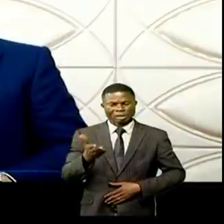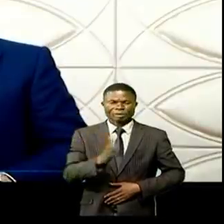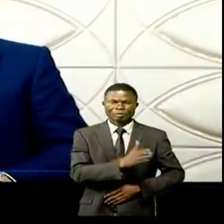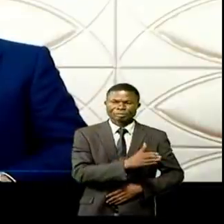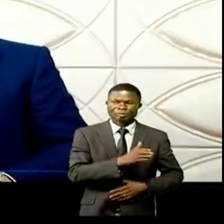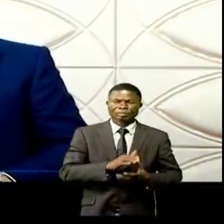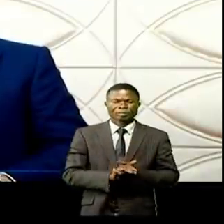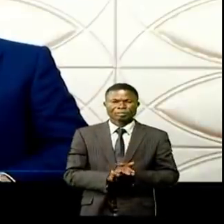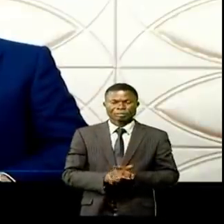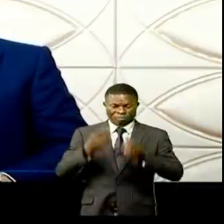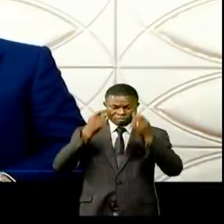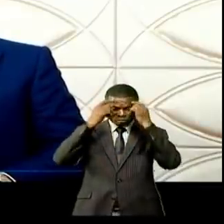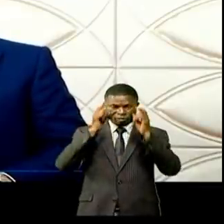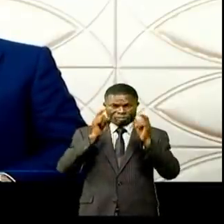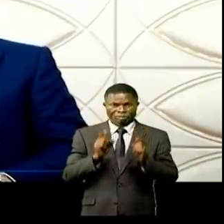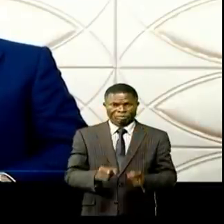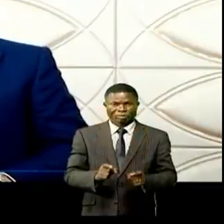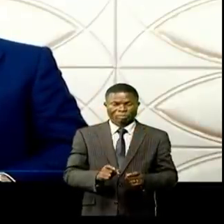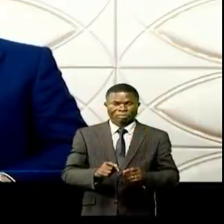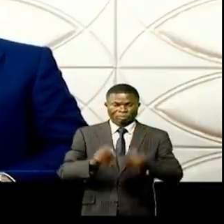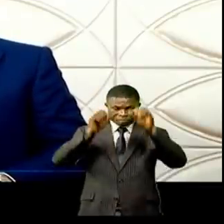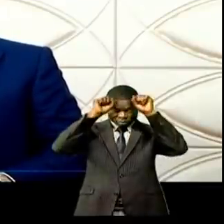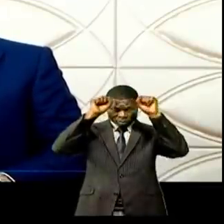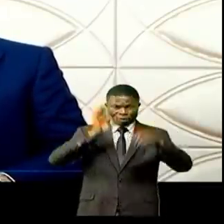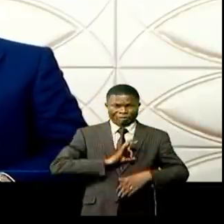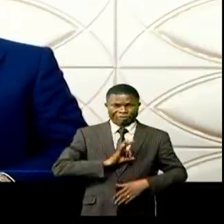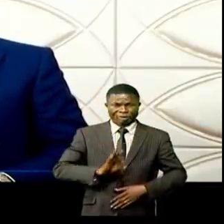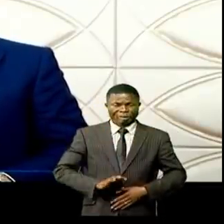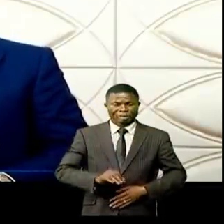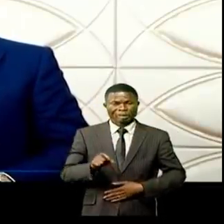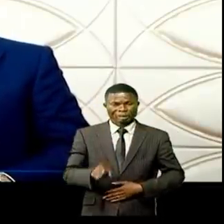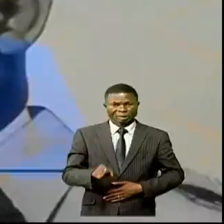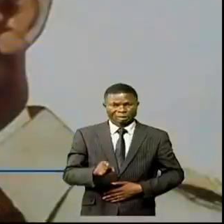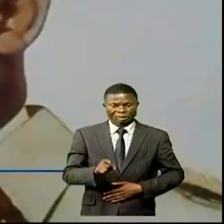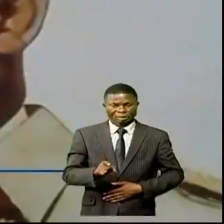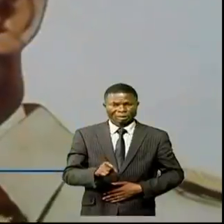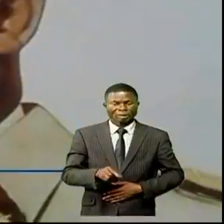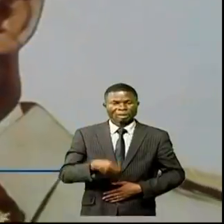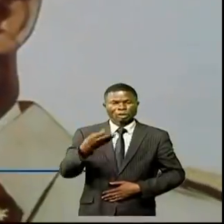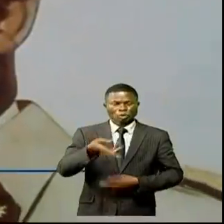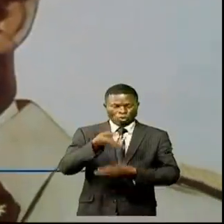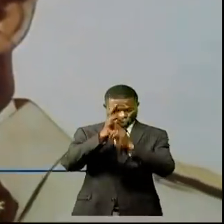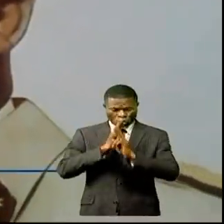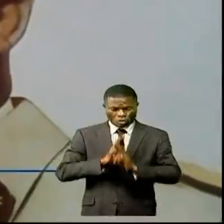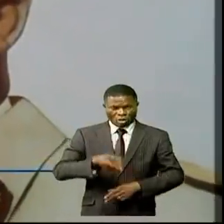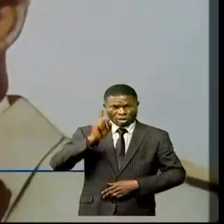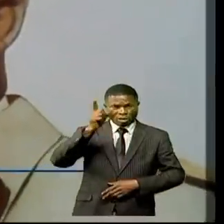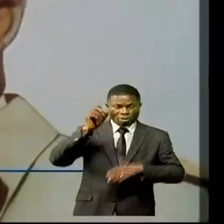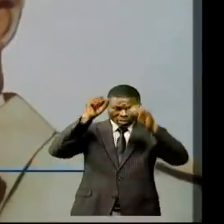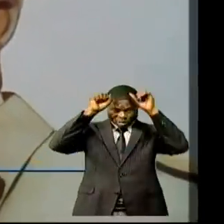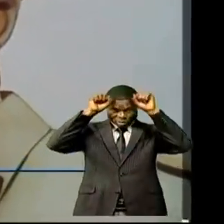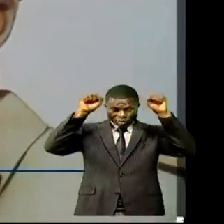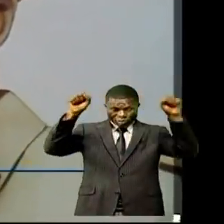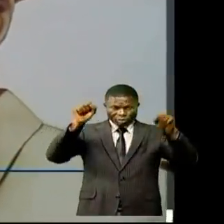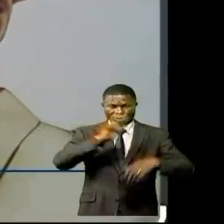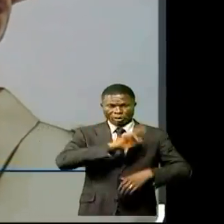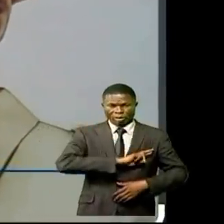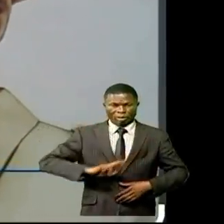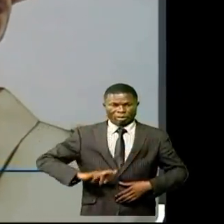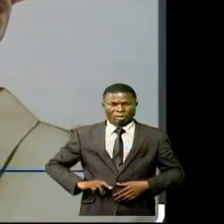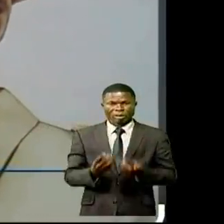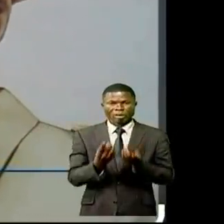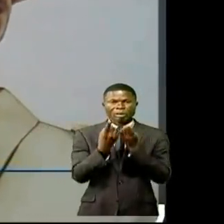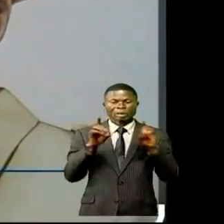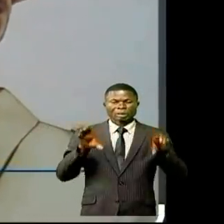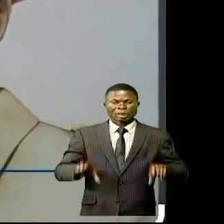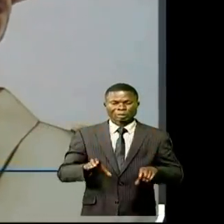Les décisions prises par le chef de l'État, Félix Antoine Tissékédi, qui honore la mémoire du premier président de la République démocratique